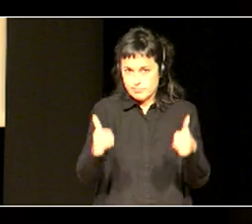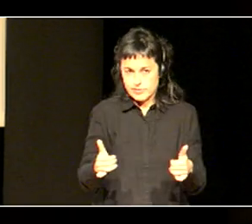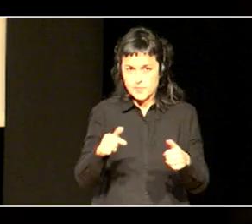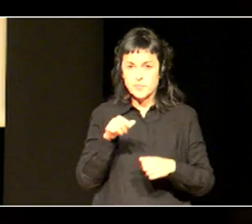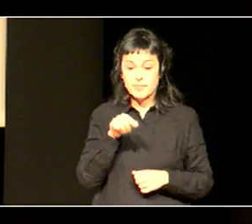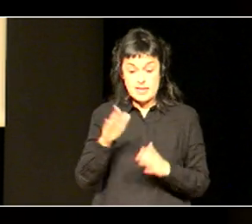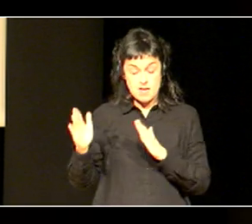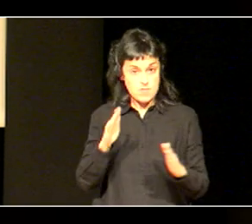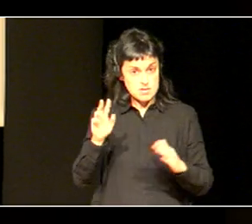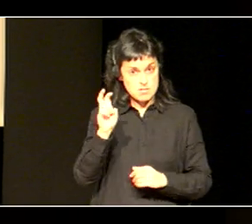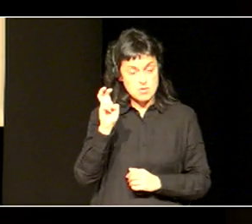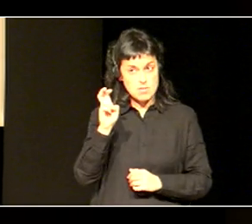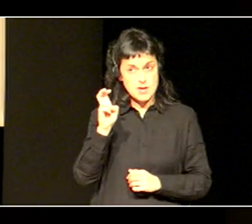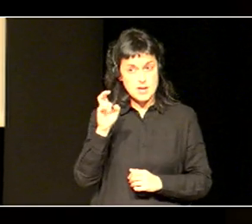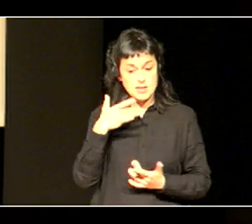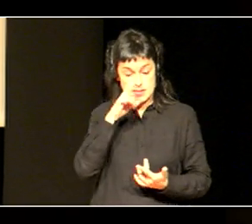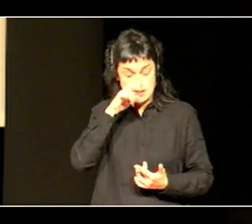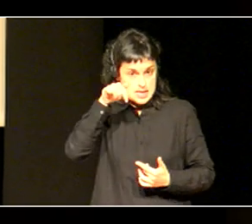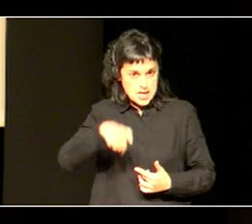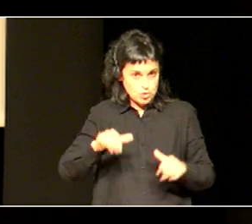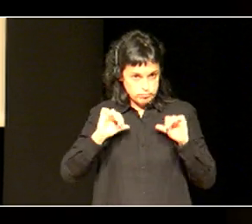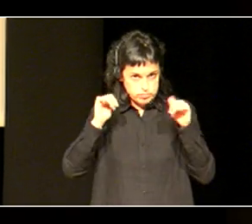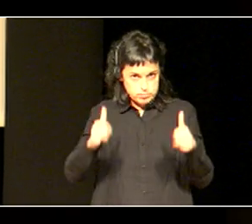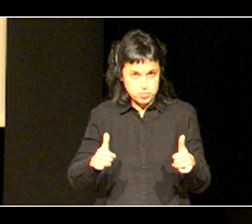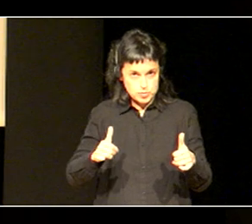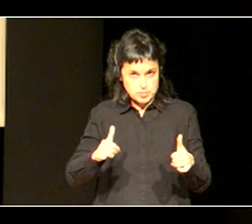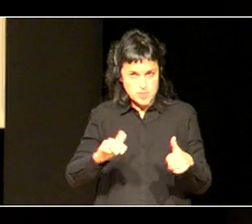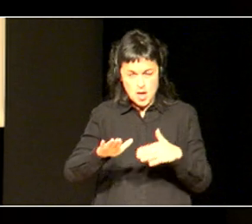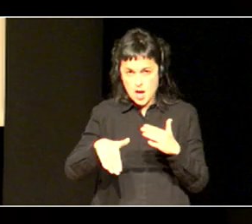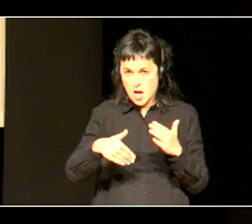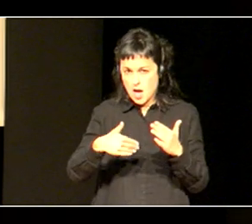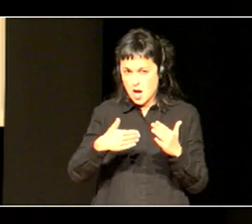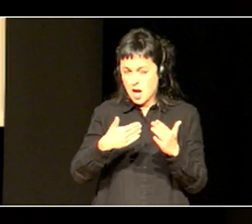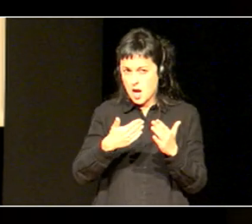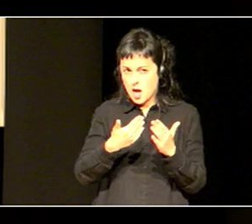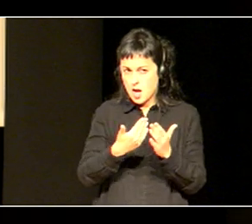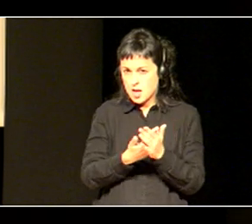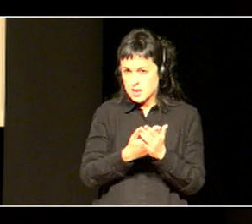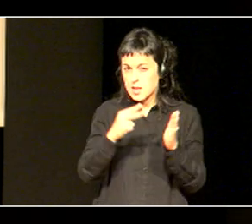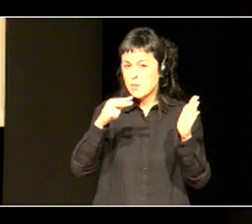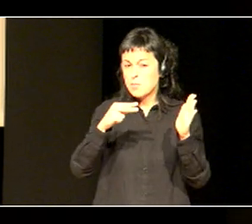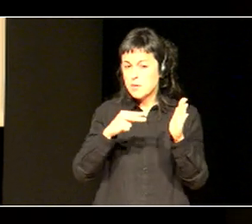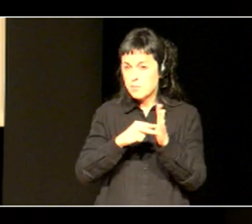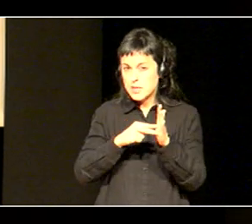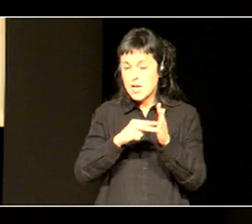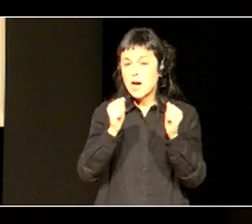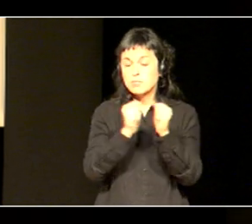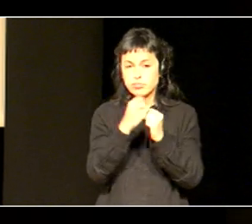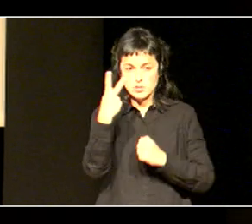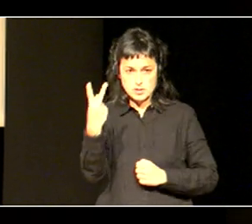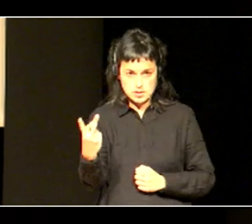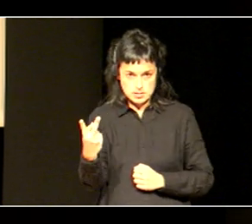honetan, ba, aurten aziko da, eta bimila eta amal, ogeita bian amaituko da, baina